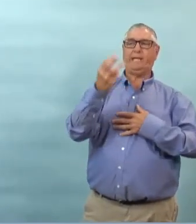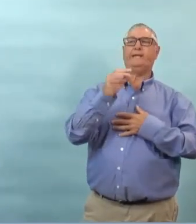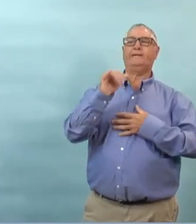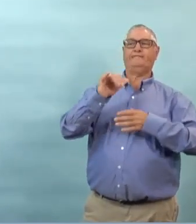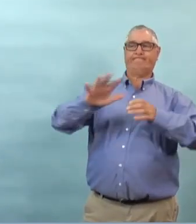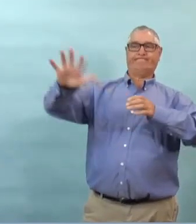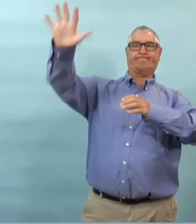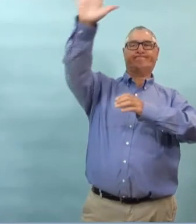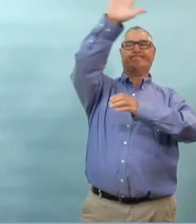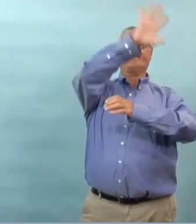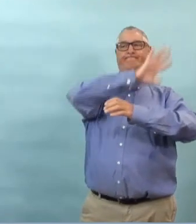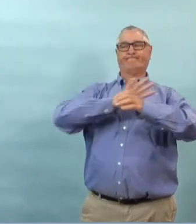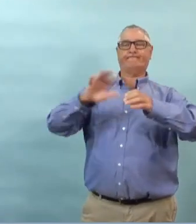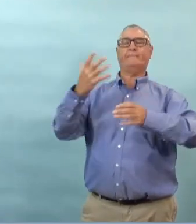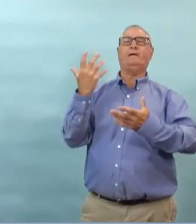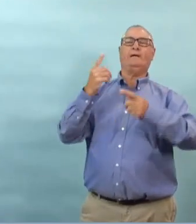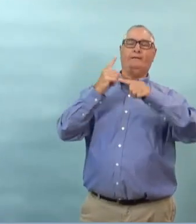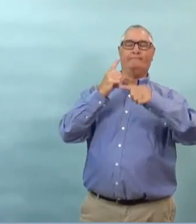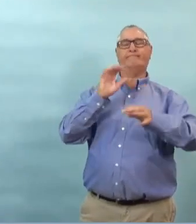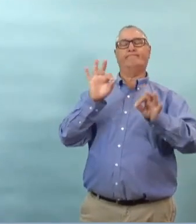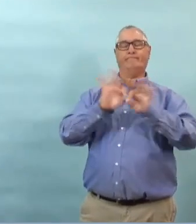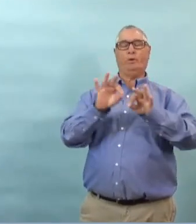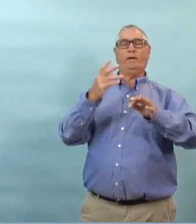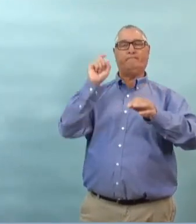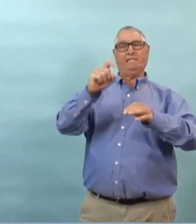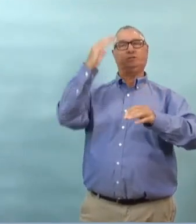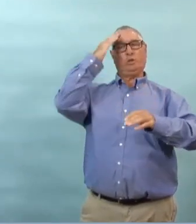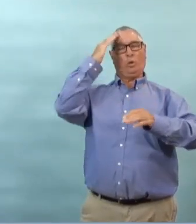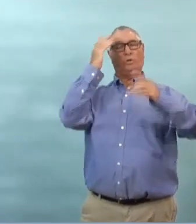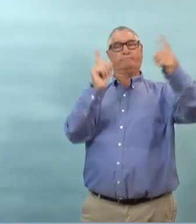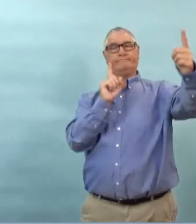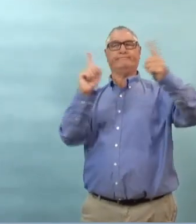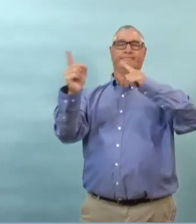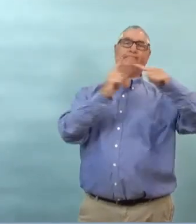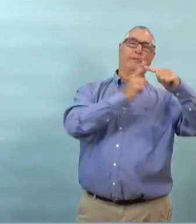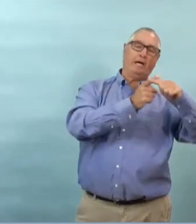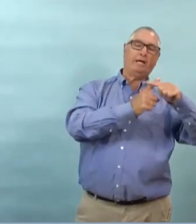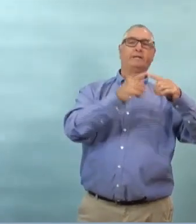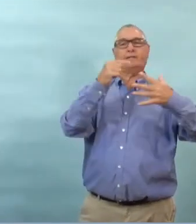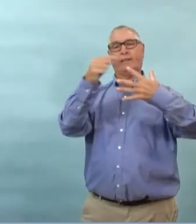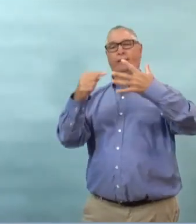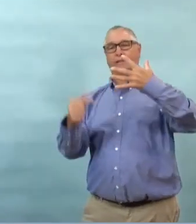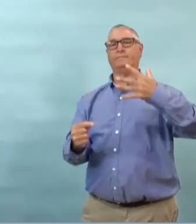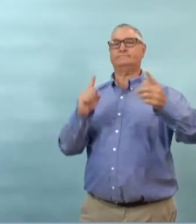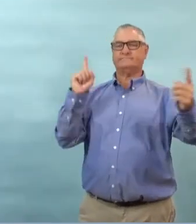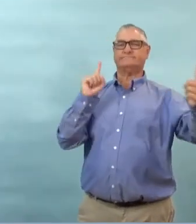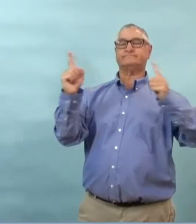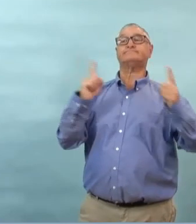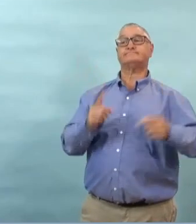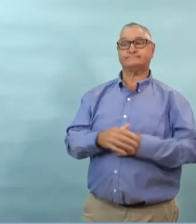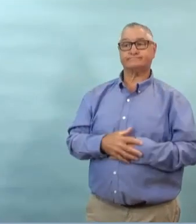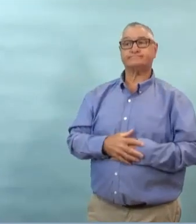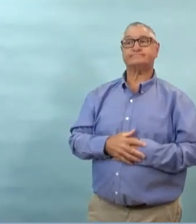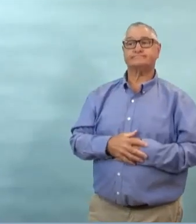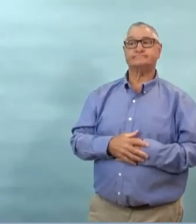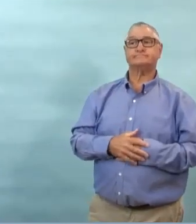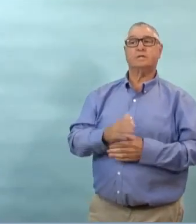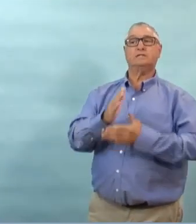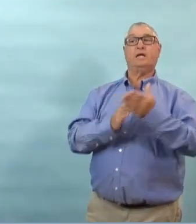l'extérieur de winnipeg vous avez dit que les cas c'est pas tout mais je vais poser une question ici c'est quoi la